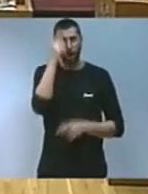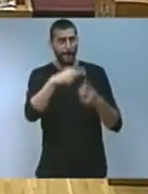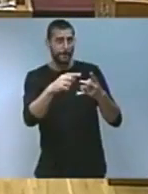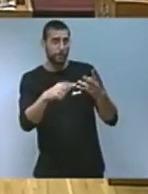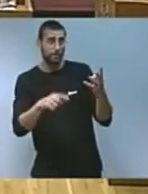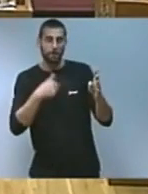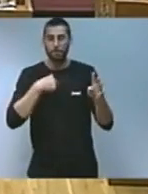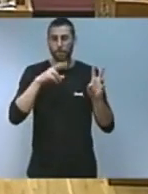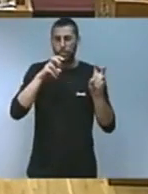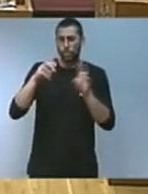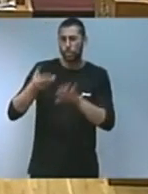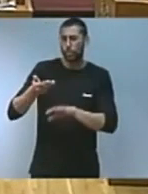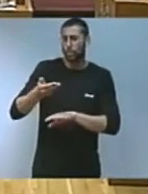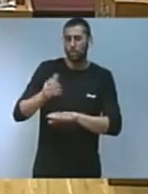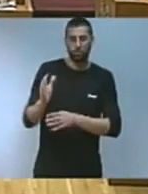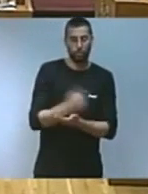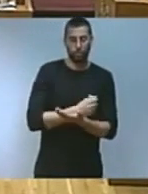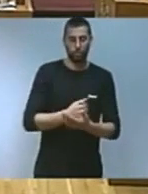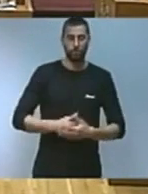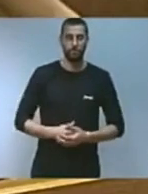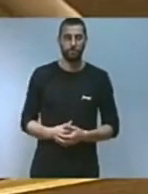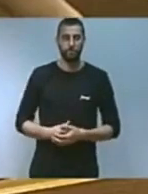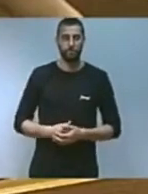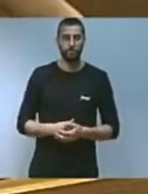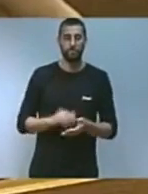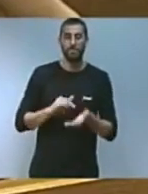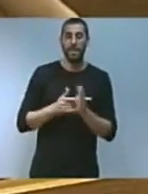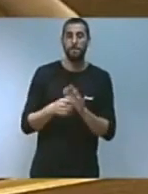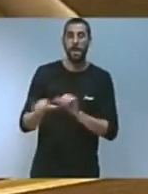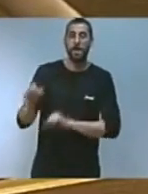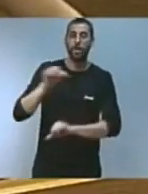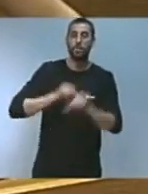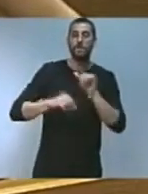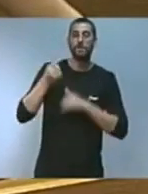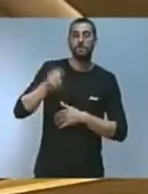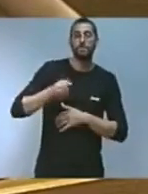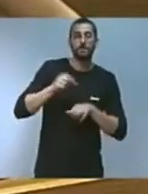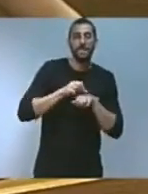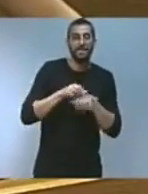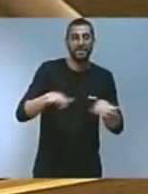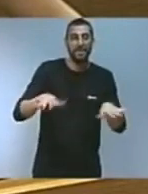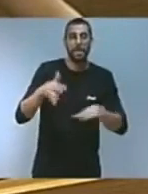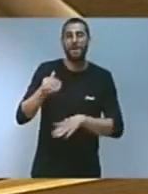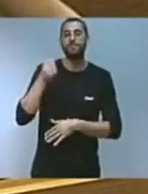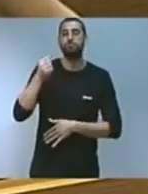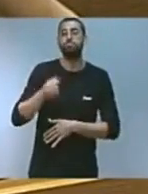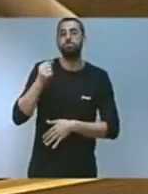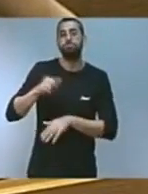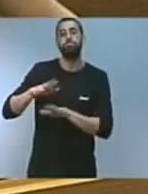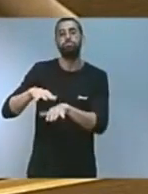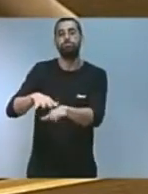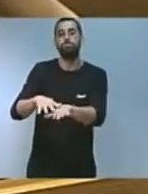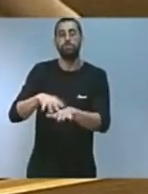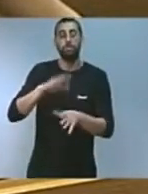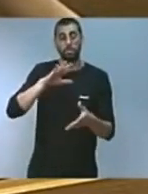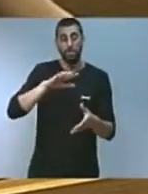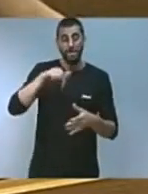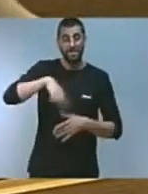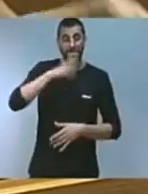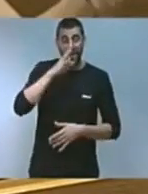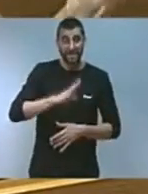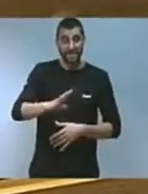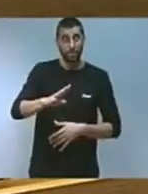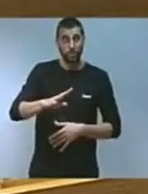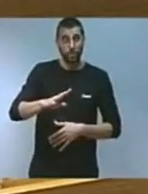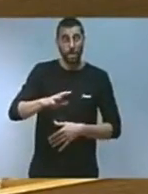molt bé el pla de recuperació de la ramaderia extensiva i pasturatge serà una realitat en aquesta legislatura i com